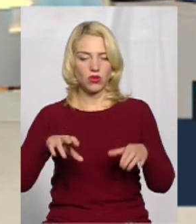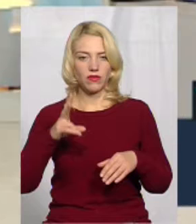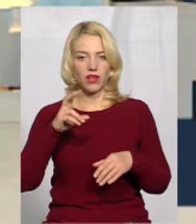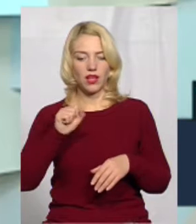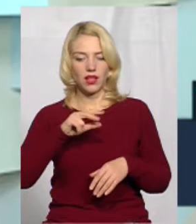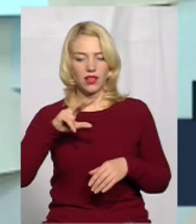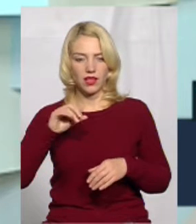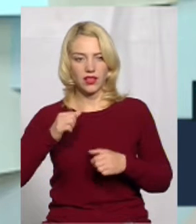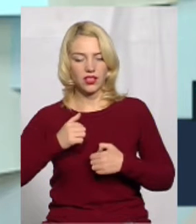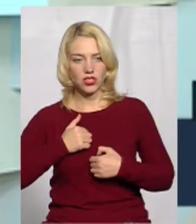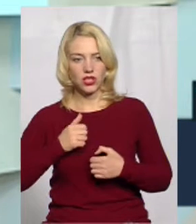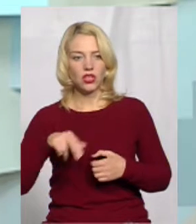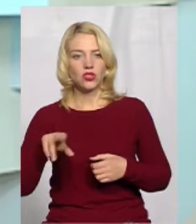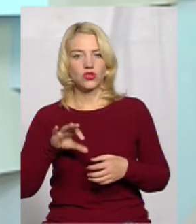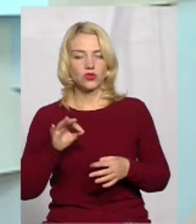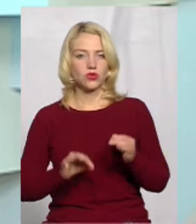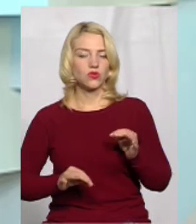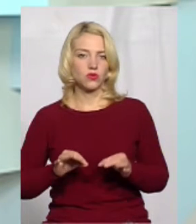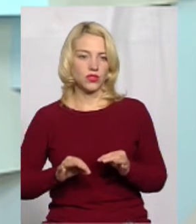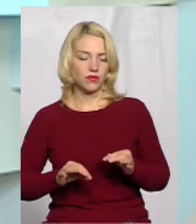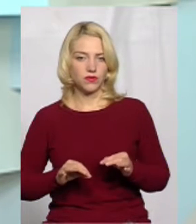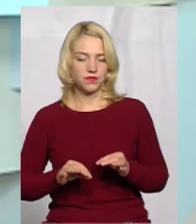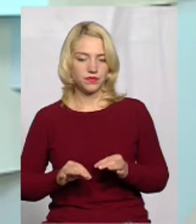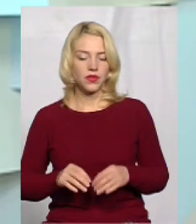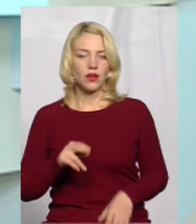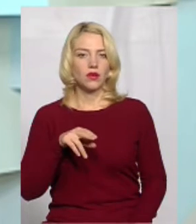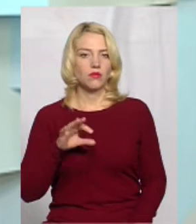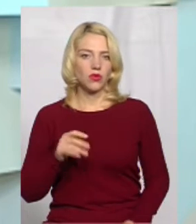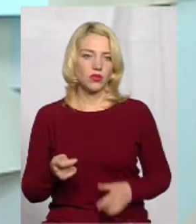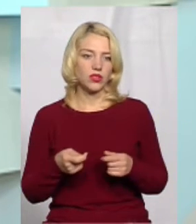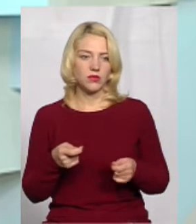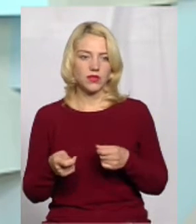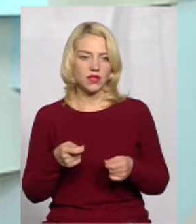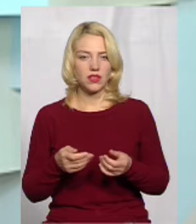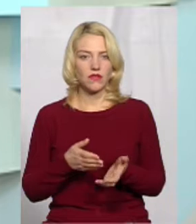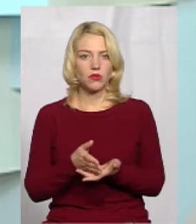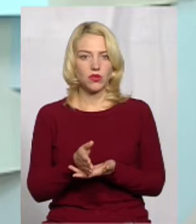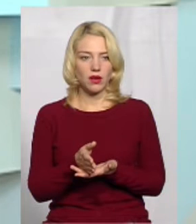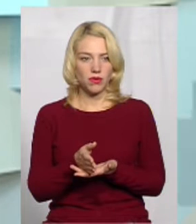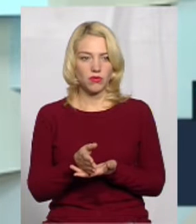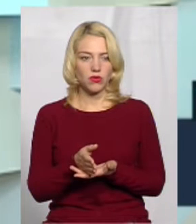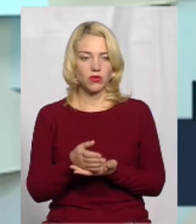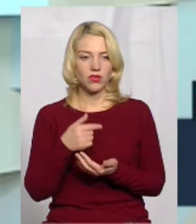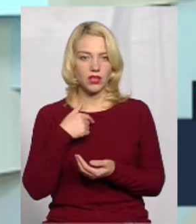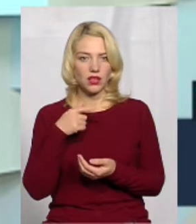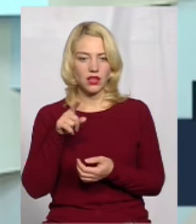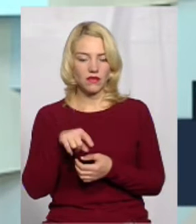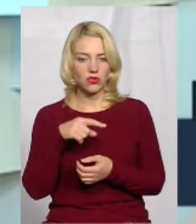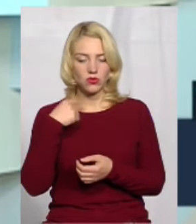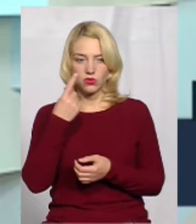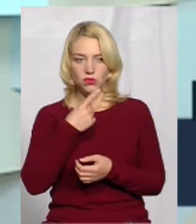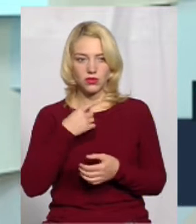Щодо судів, по адміністративному напрямку я навіть